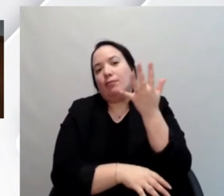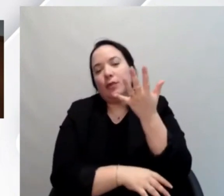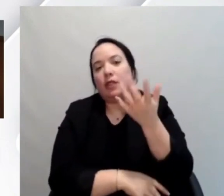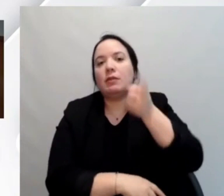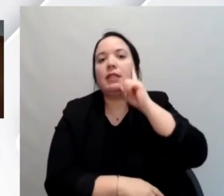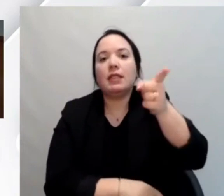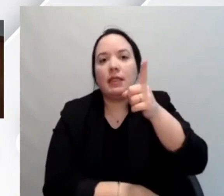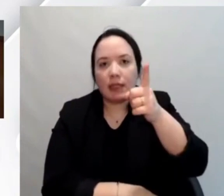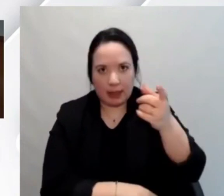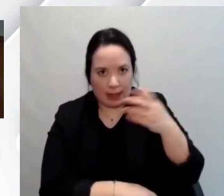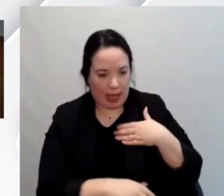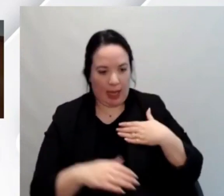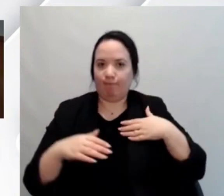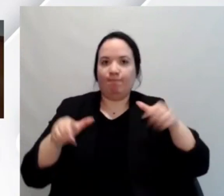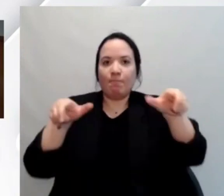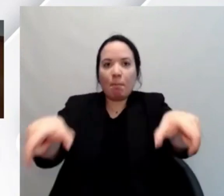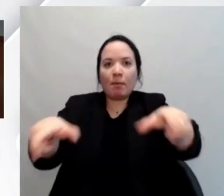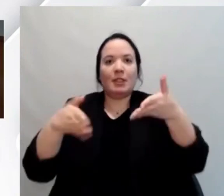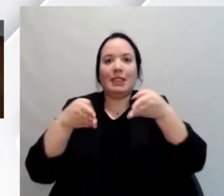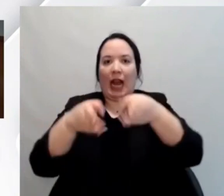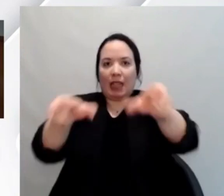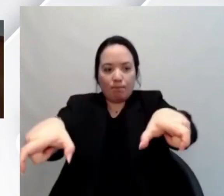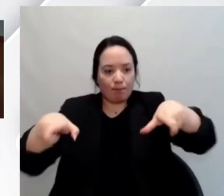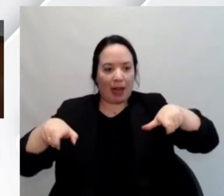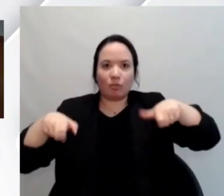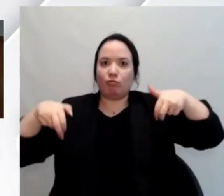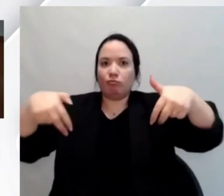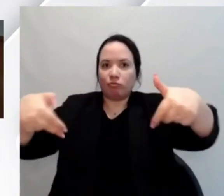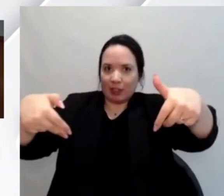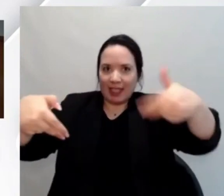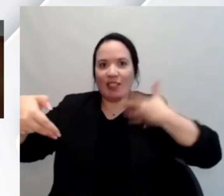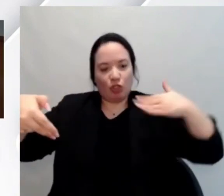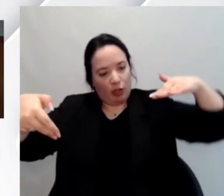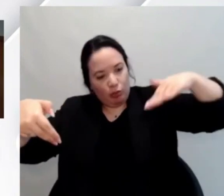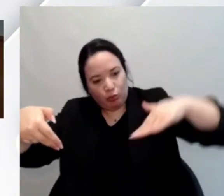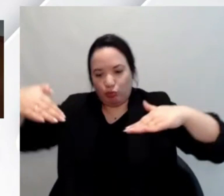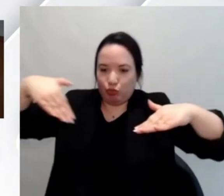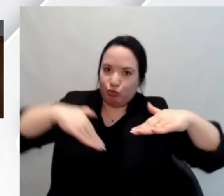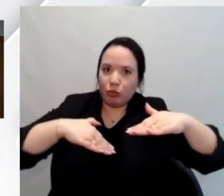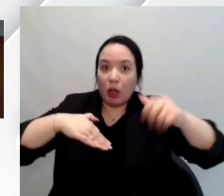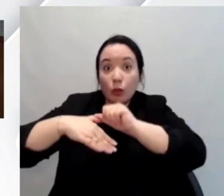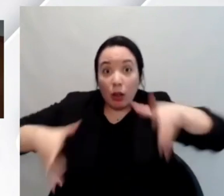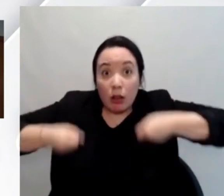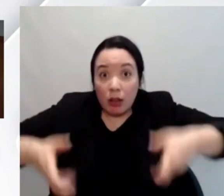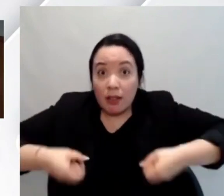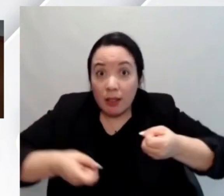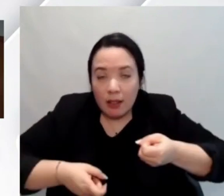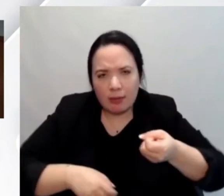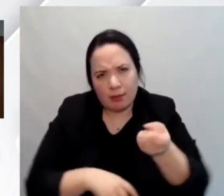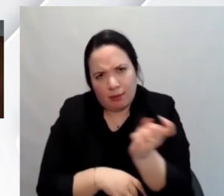marciapiedi con gli scivoli non è che ci vanno soltanto le carrozzelle dei disabili motori